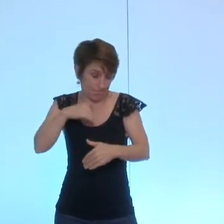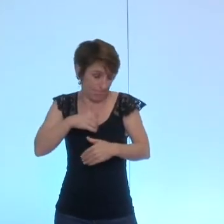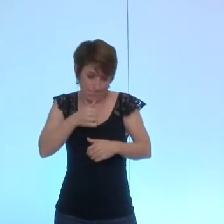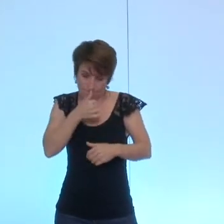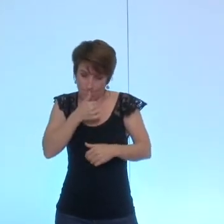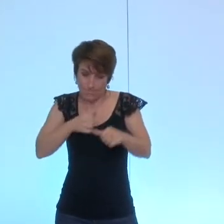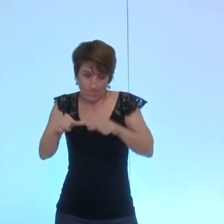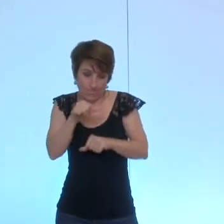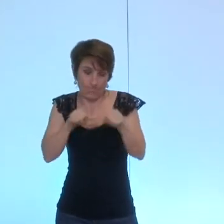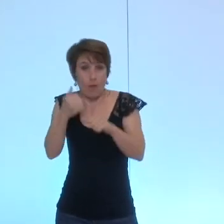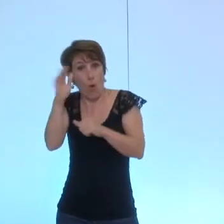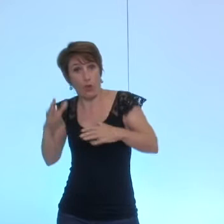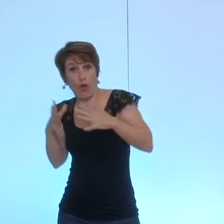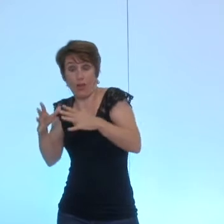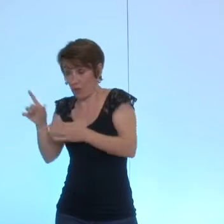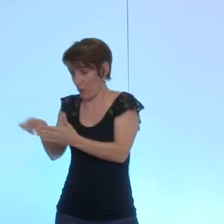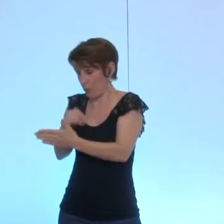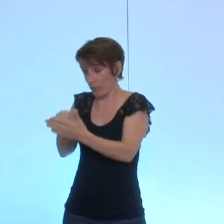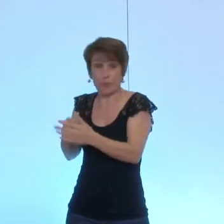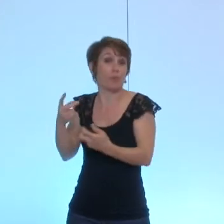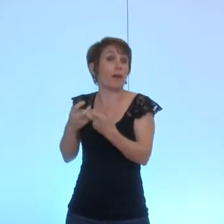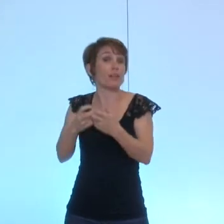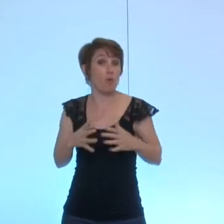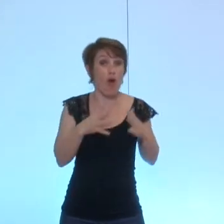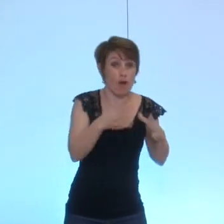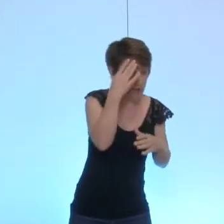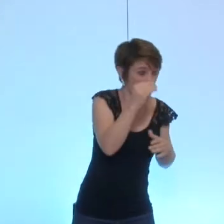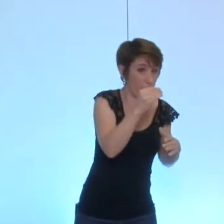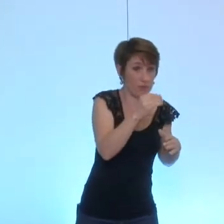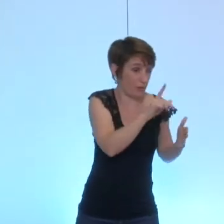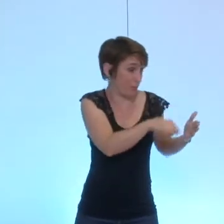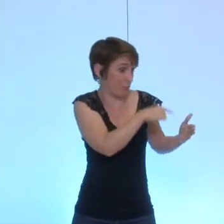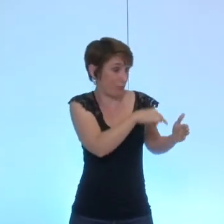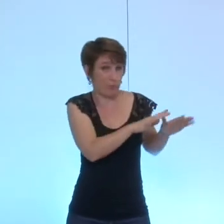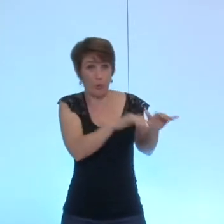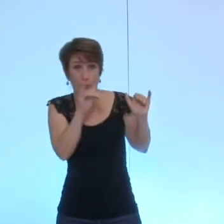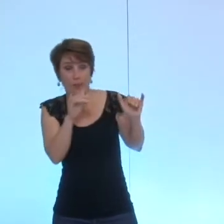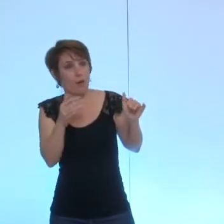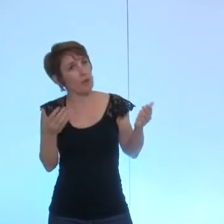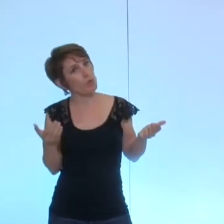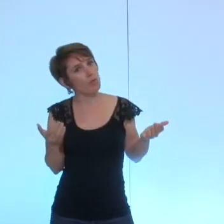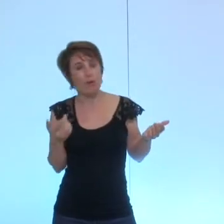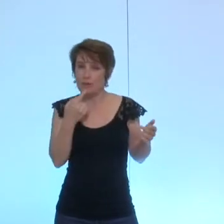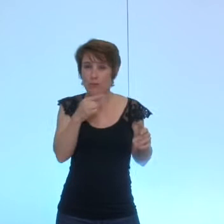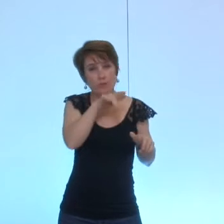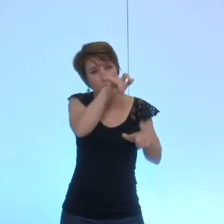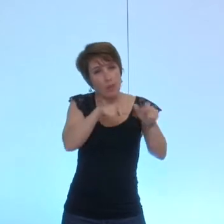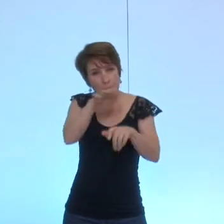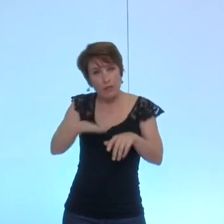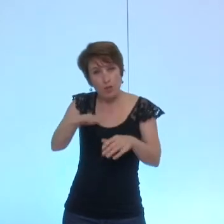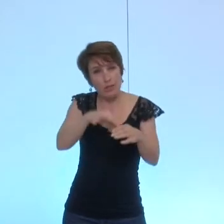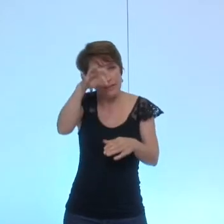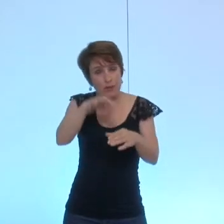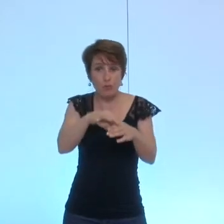engagements parfois des engagements professionnels et qu'on ne peut pas demander aux élus en même temps de certains sacrifices